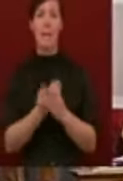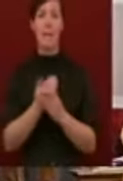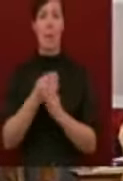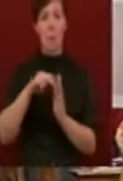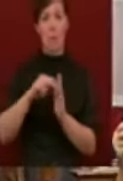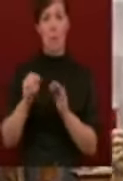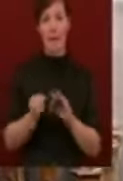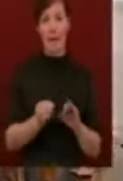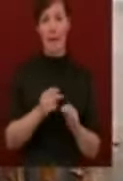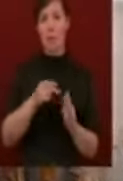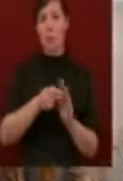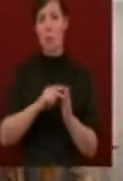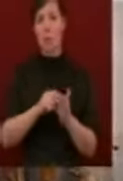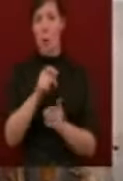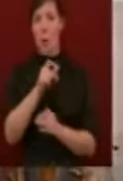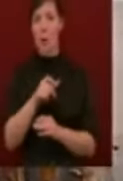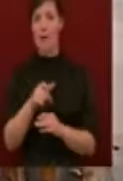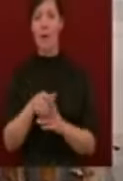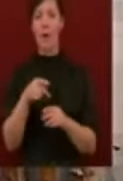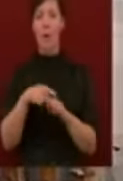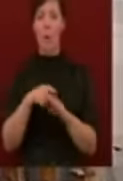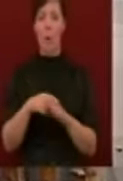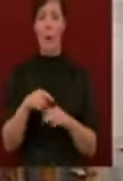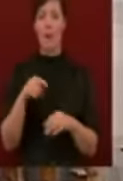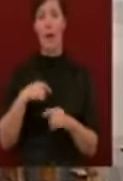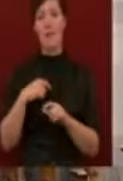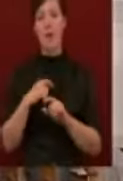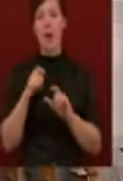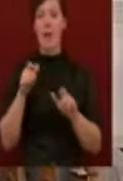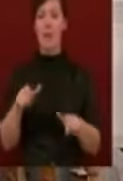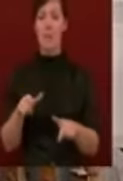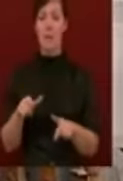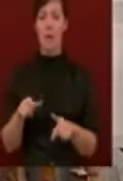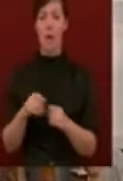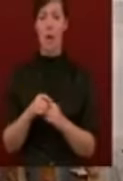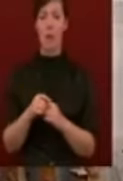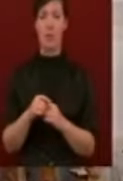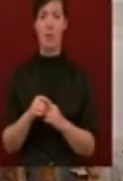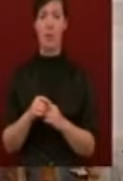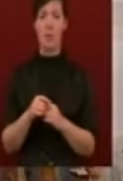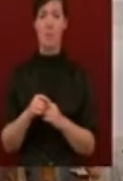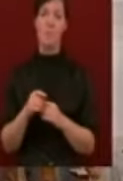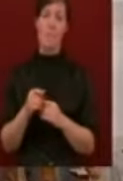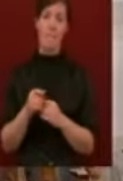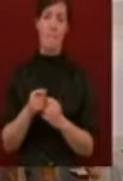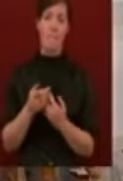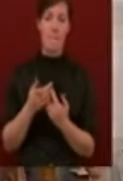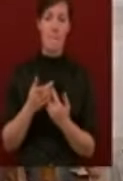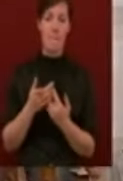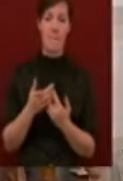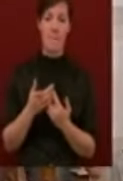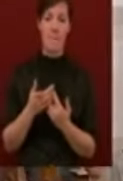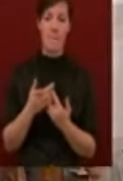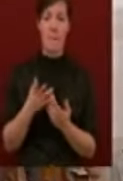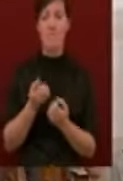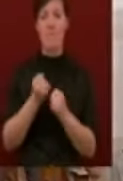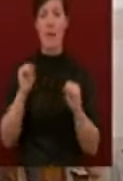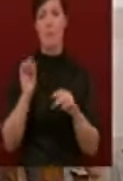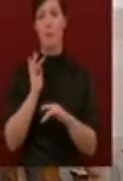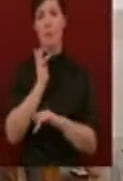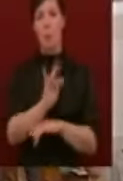ezzel a lépészünkkel, ezzel is megkimélve őket az utolagos retusálási feladatoktól, munkától.